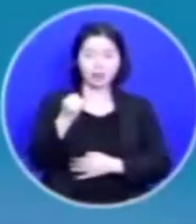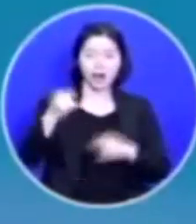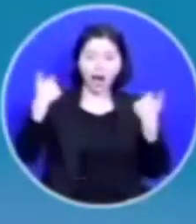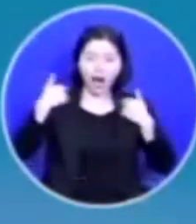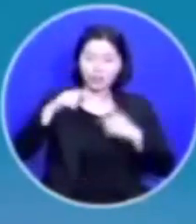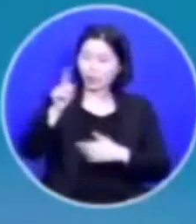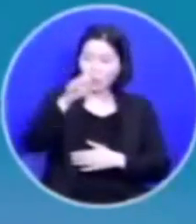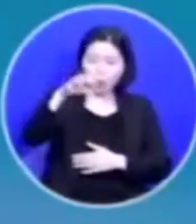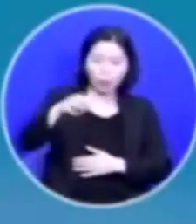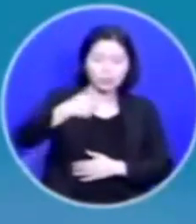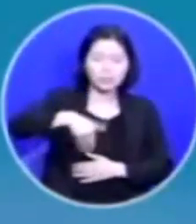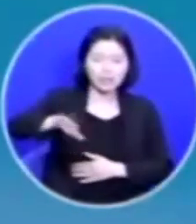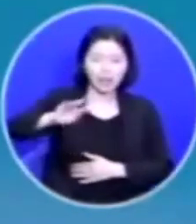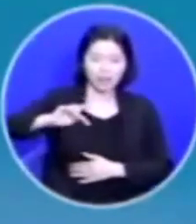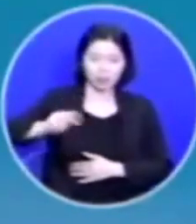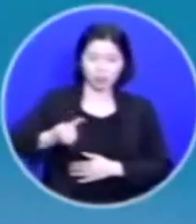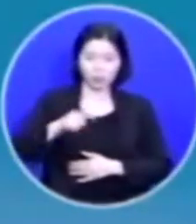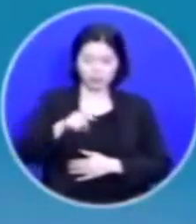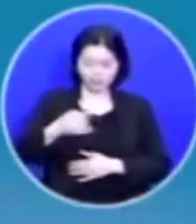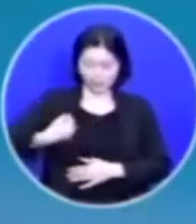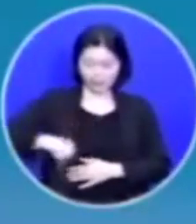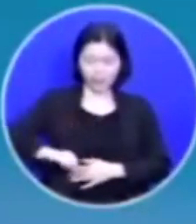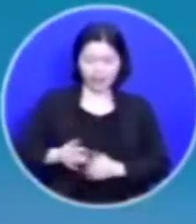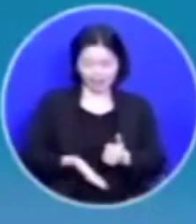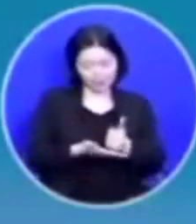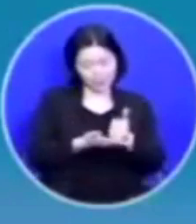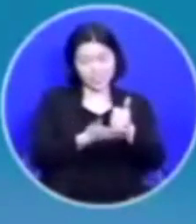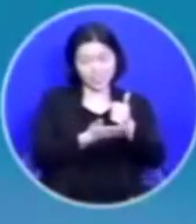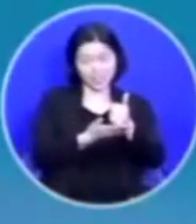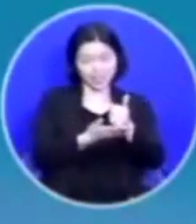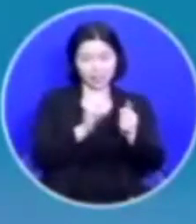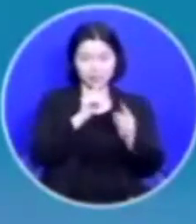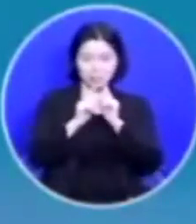어디든지 가면 그 딸을 칭찬합니다